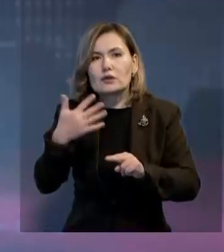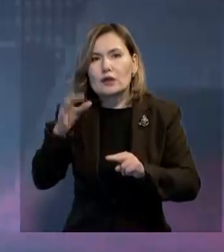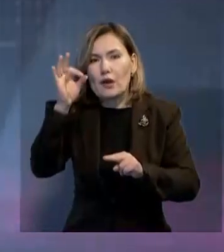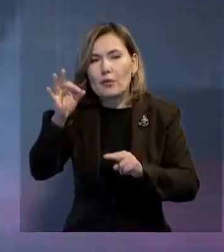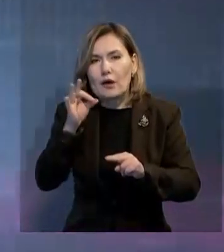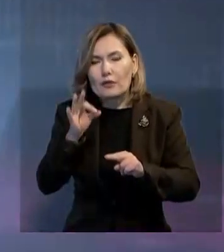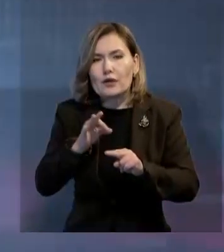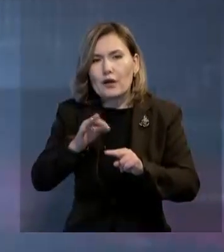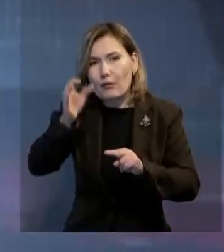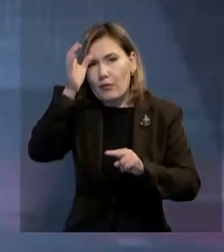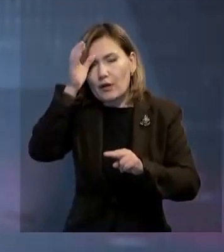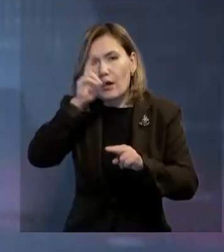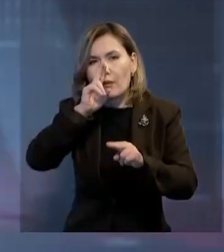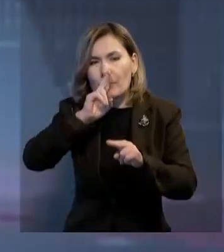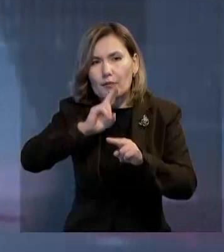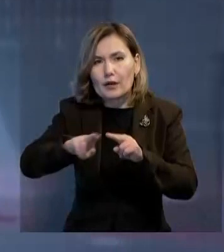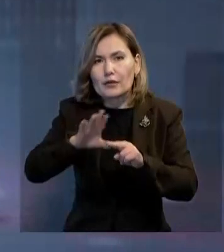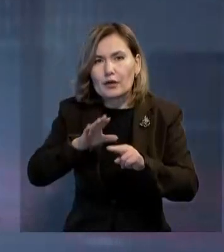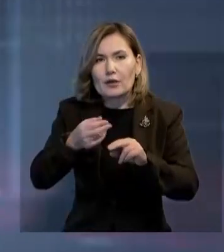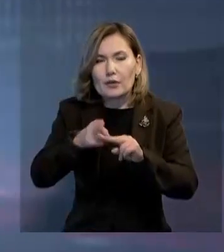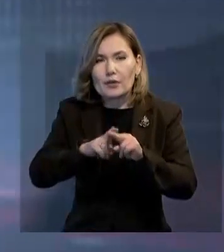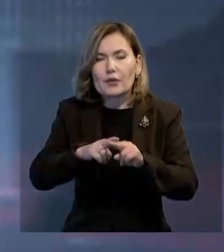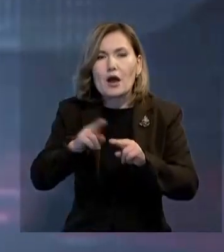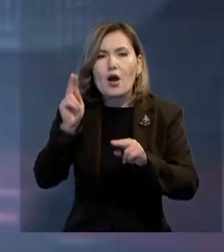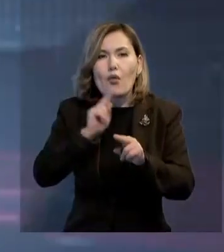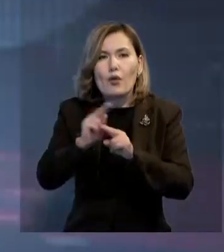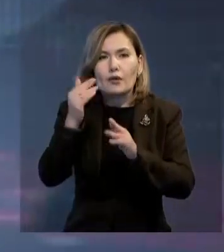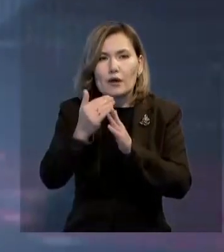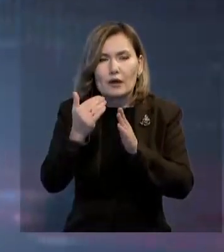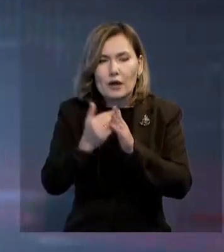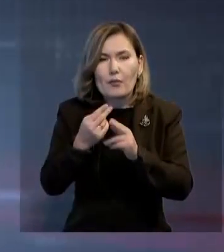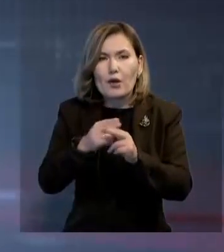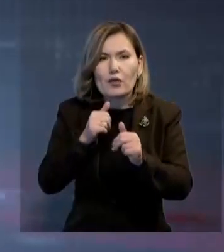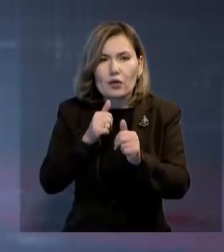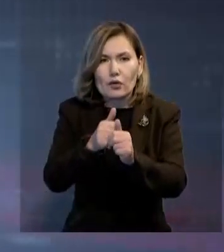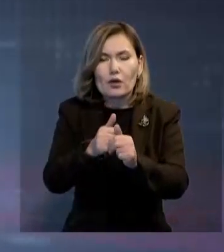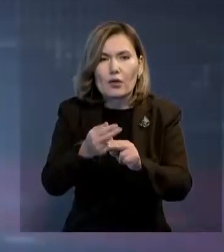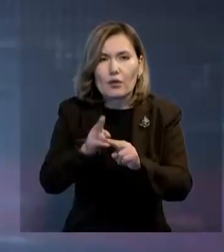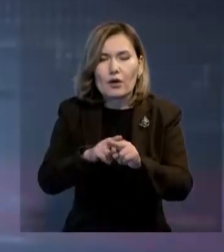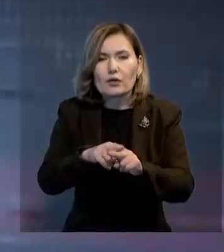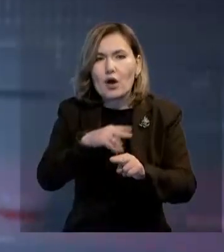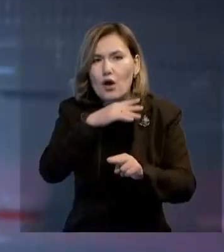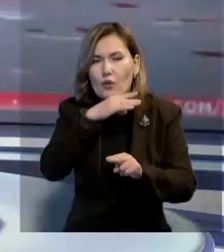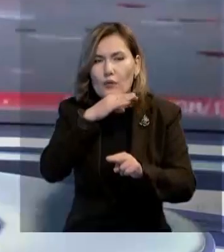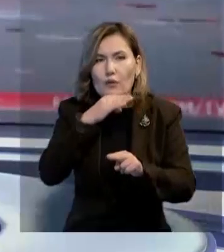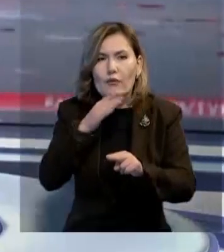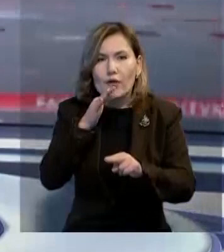пайызын жоғатқан болу мүмкін. Бұл ретте мамандары оқу бағдарламасының қоу жету ұзақ процес деген дайтқан.